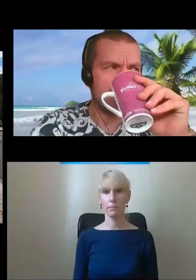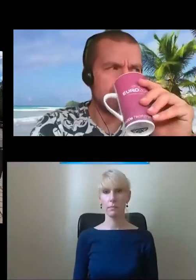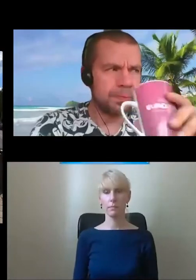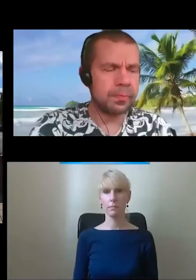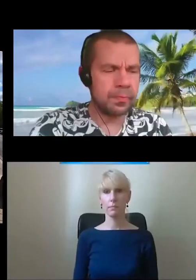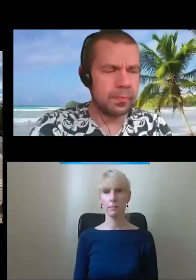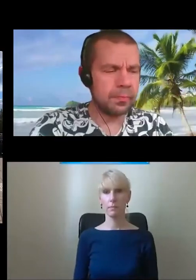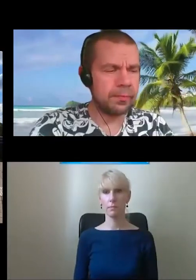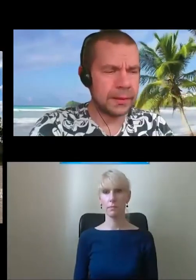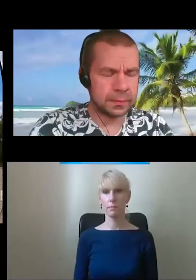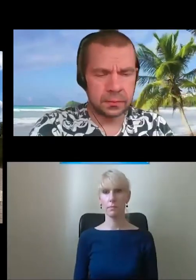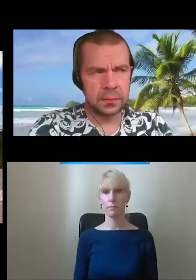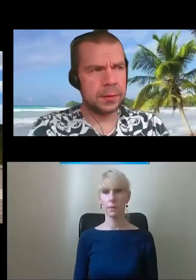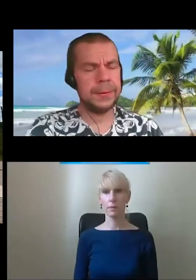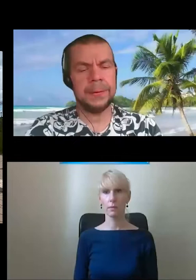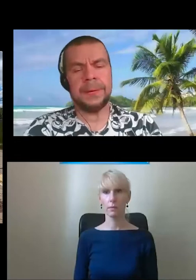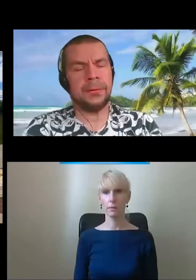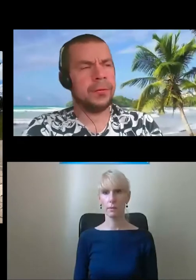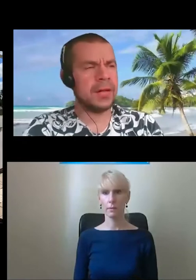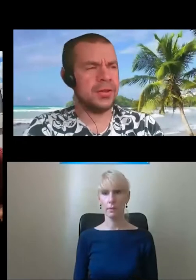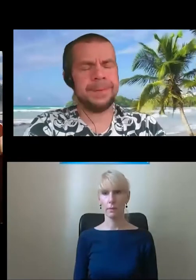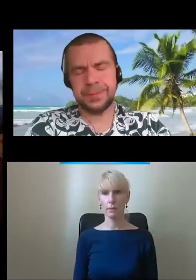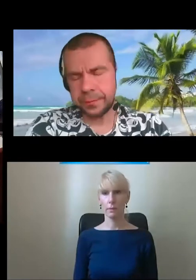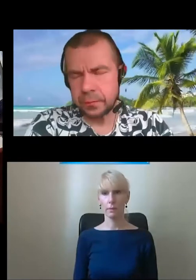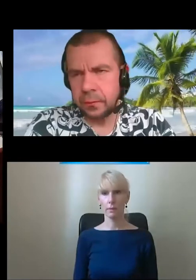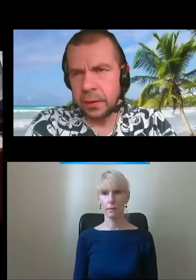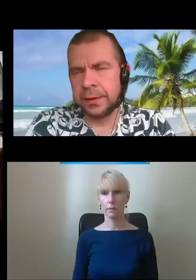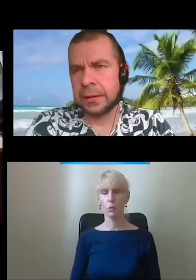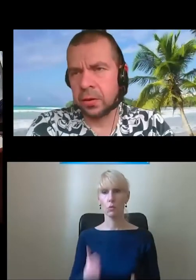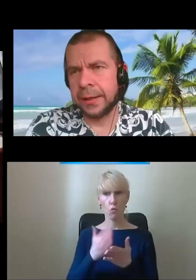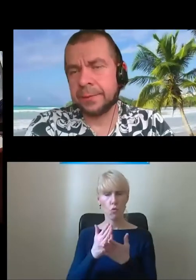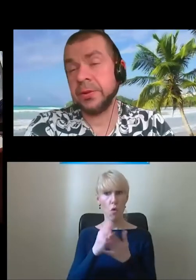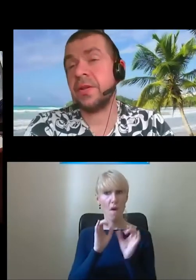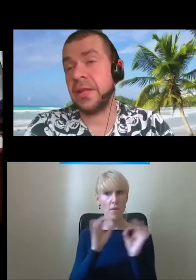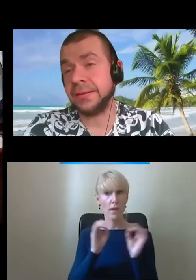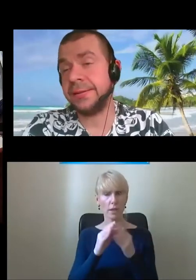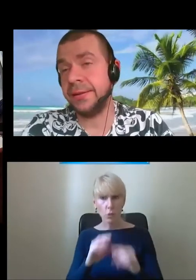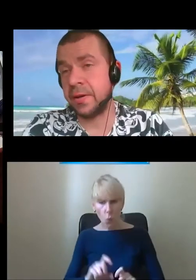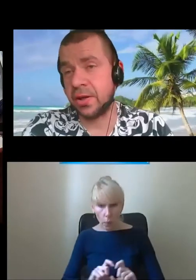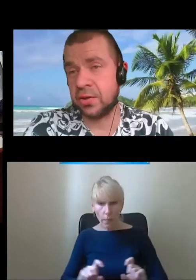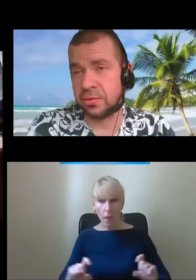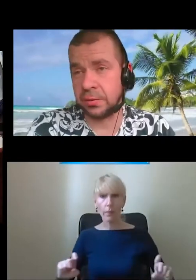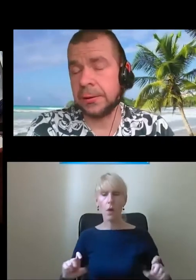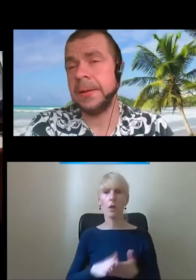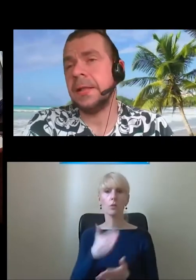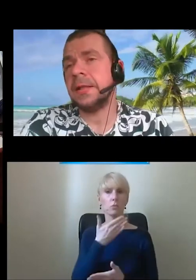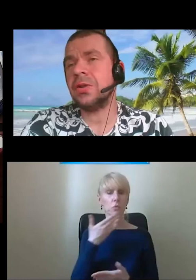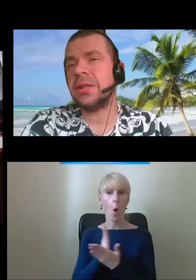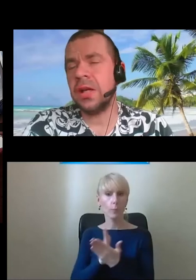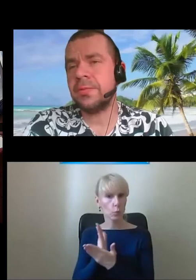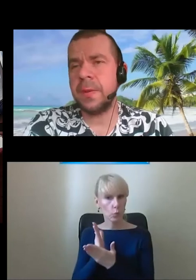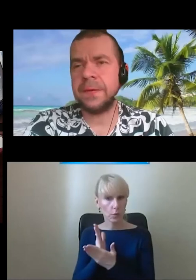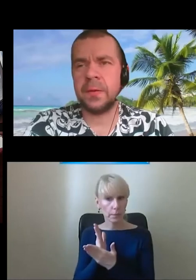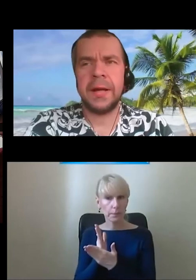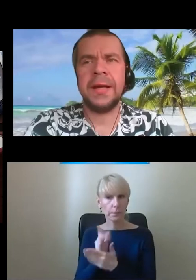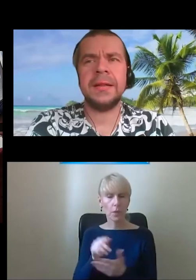No dobrze. Masz ten numer? Tu wyjaśnię. Na dole, ponieważ na stacji nie ma żadnej obsługi, to na